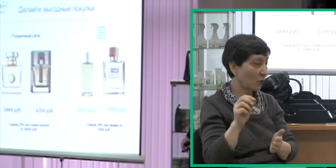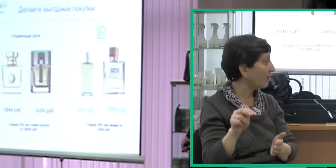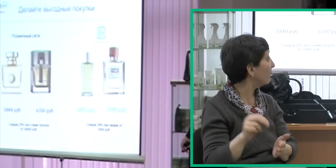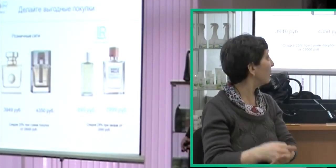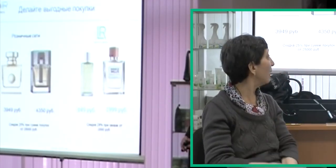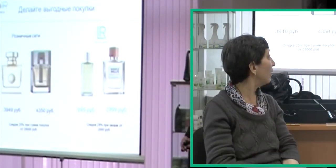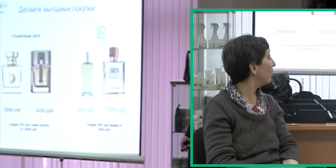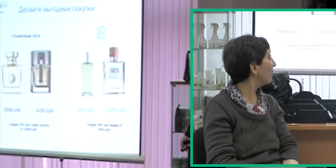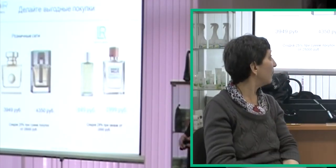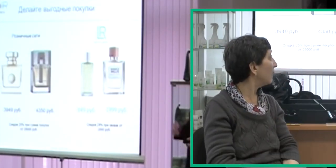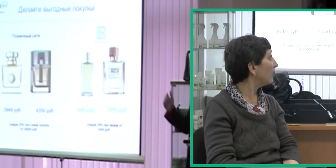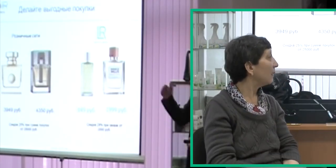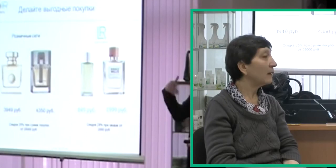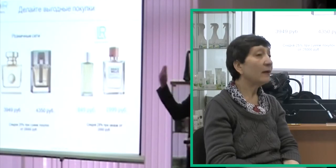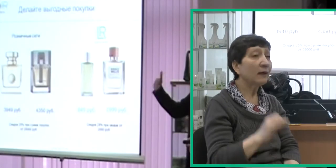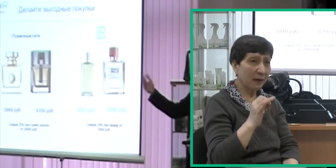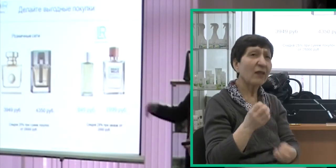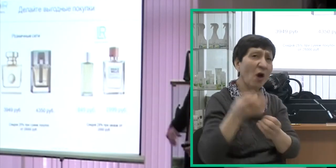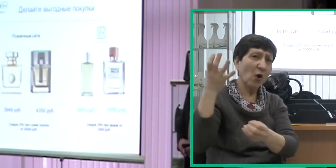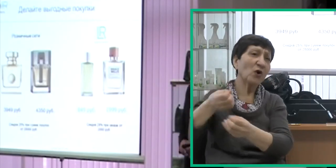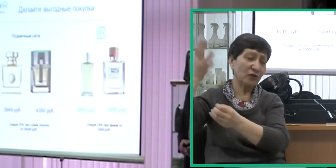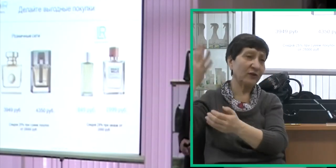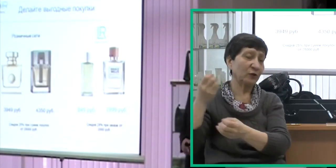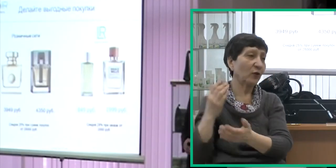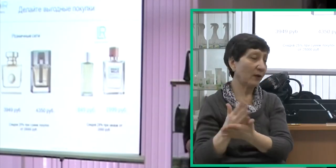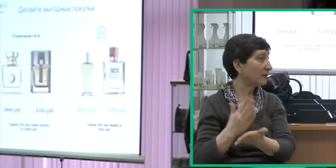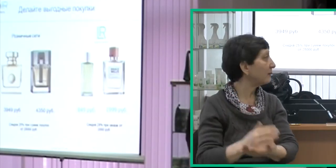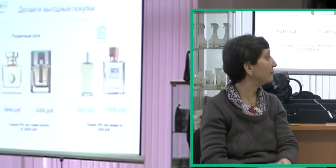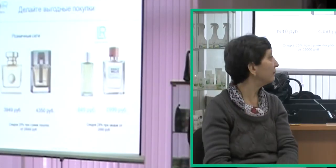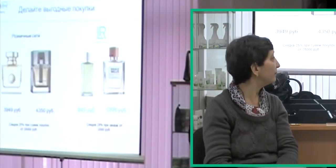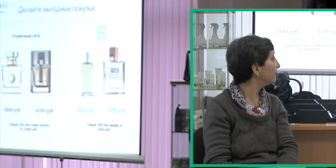и много-много дорожек.